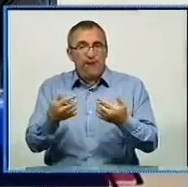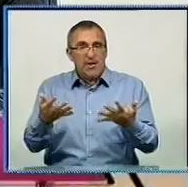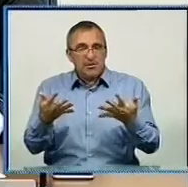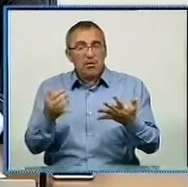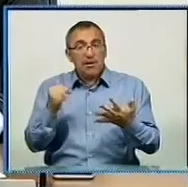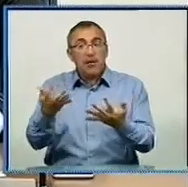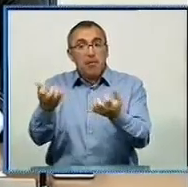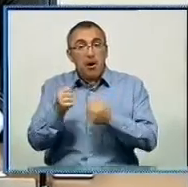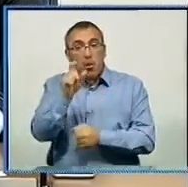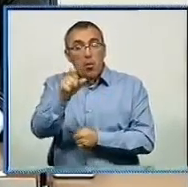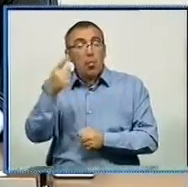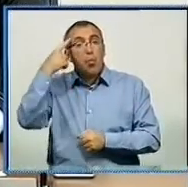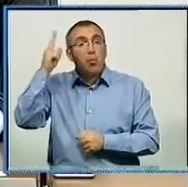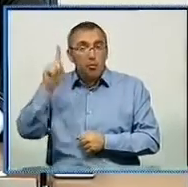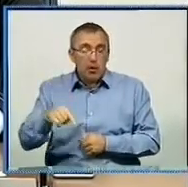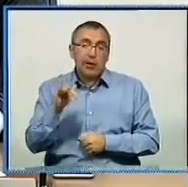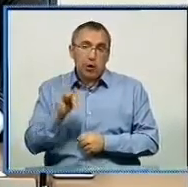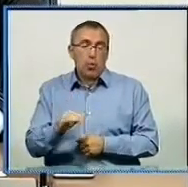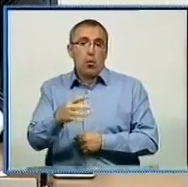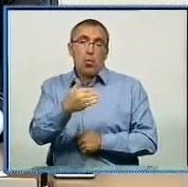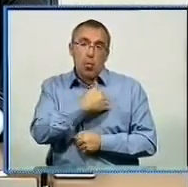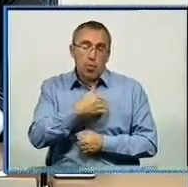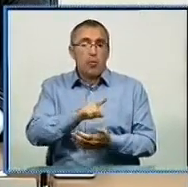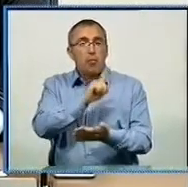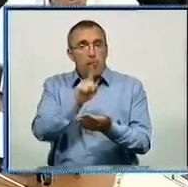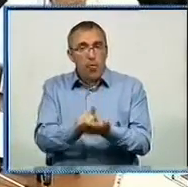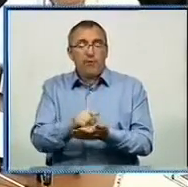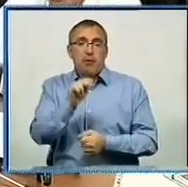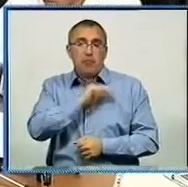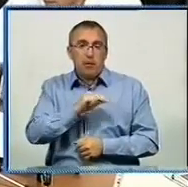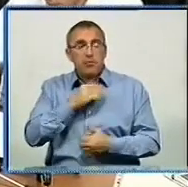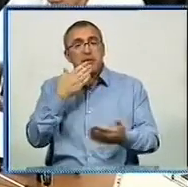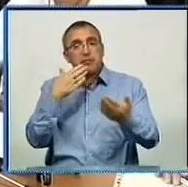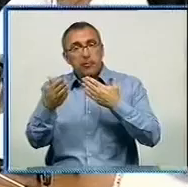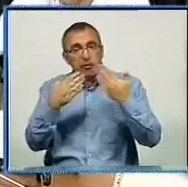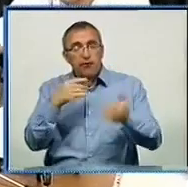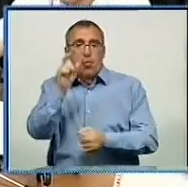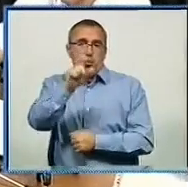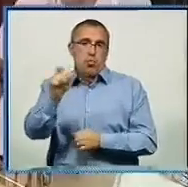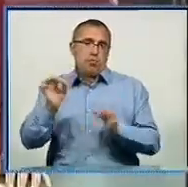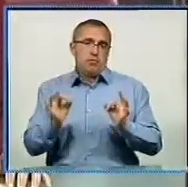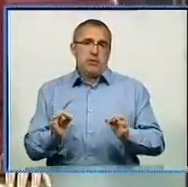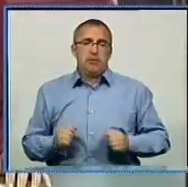тих людей, які вміють і хочуть, і повинні працювати. І спілкуватися із людьми.